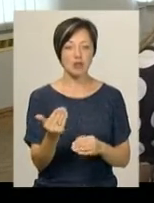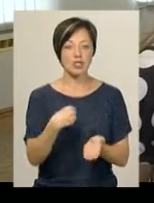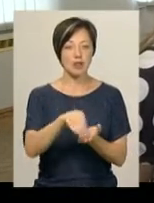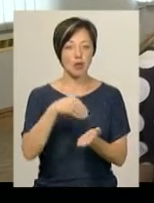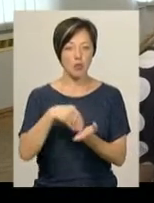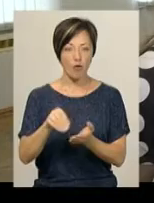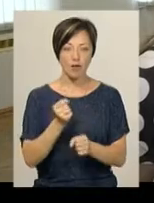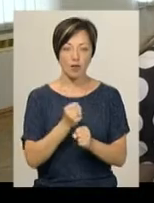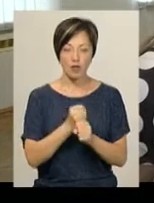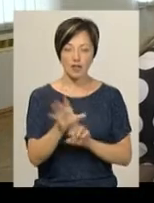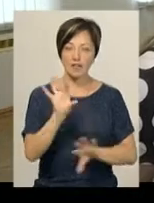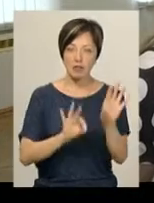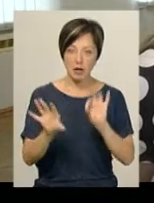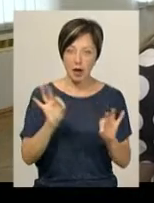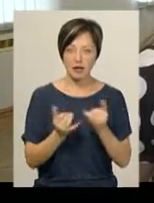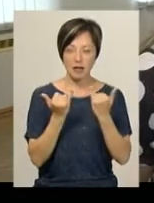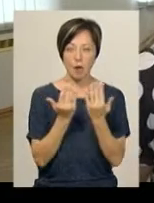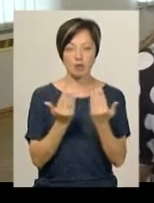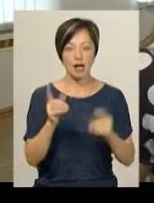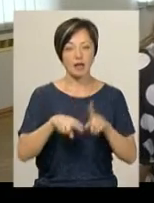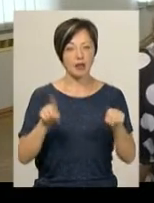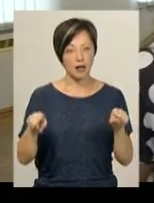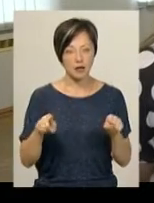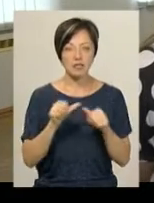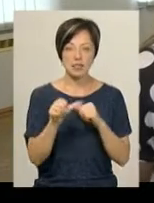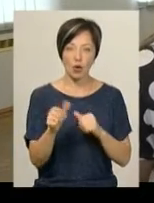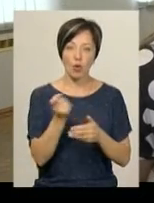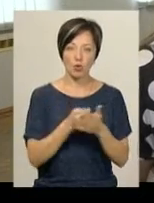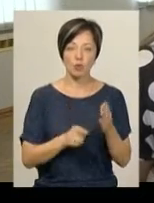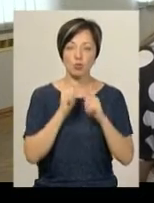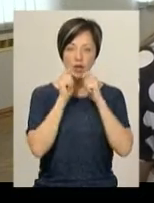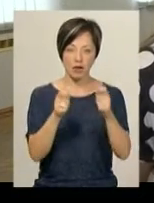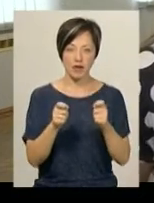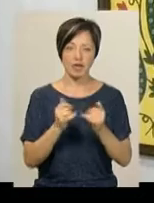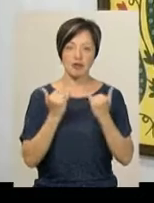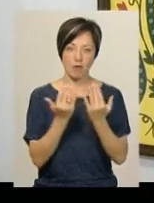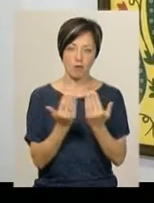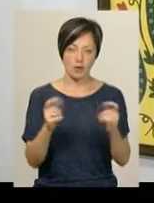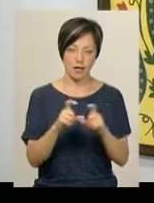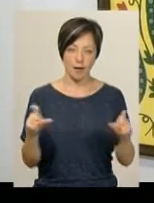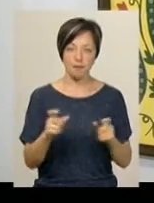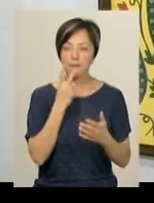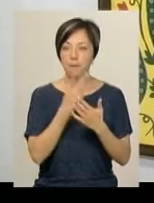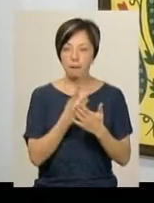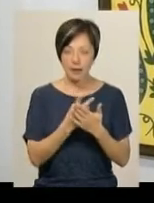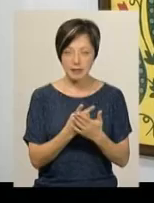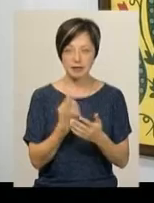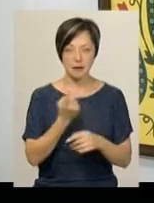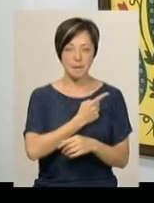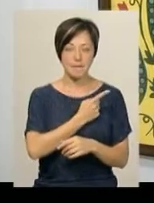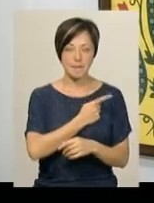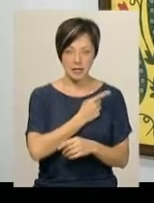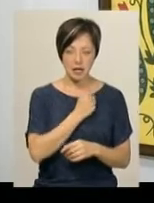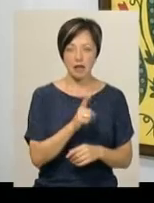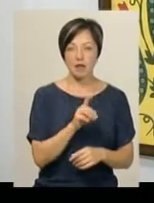закуповували роботи, відбирали їх для музею. А деякі з них вже художниця подарувала для музею. Переглянути картини авторства Марії